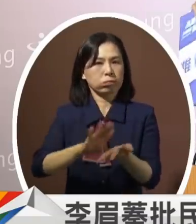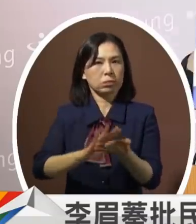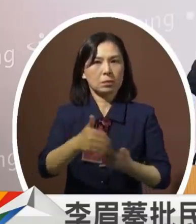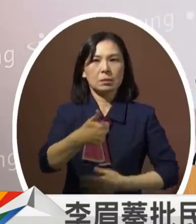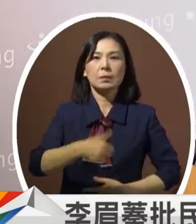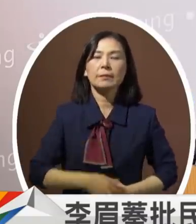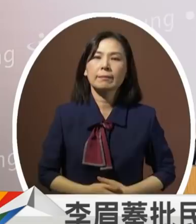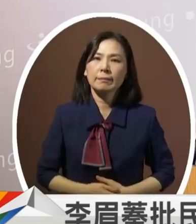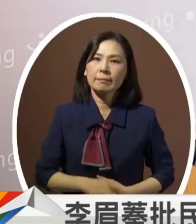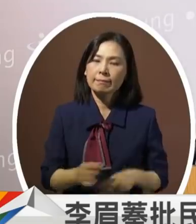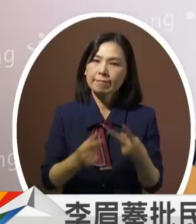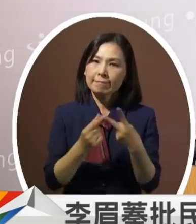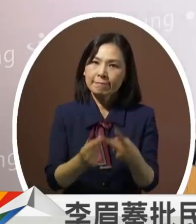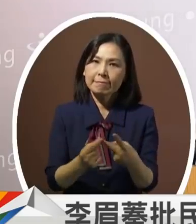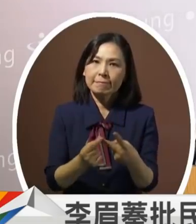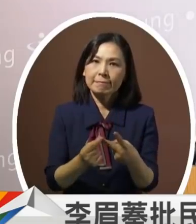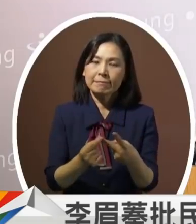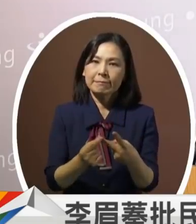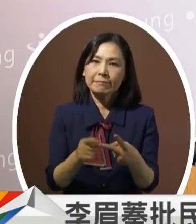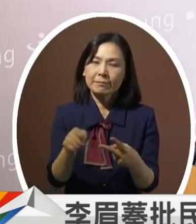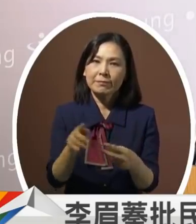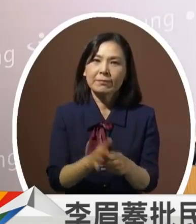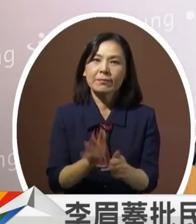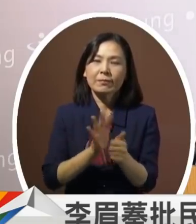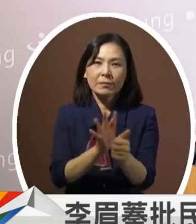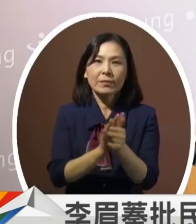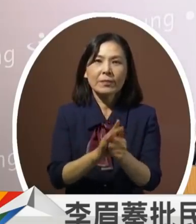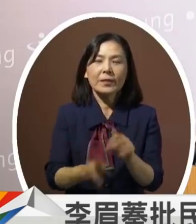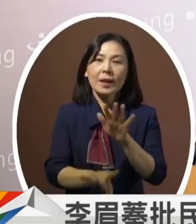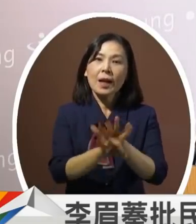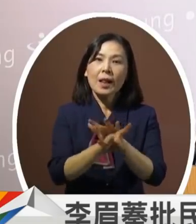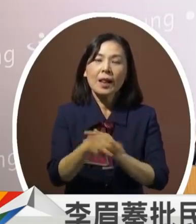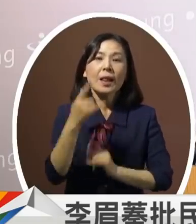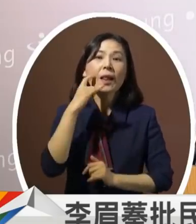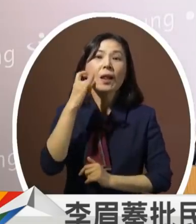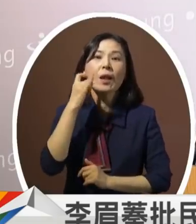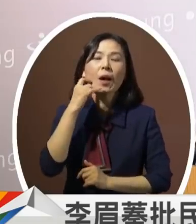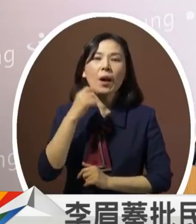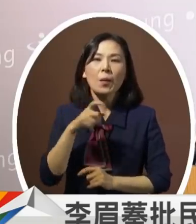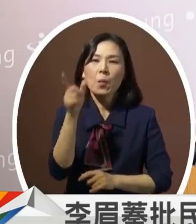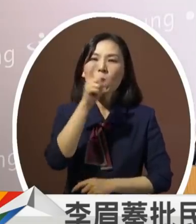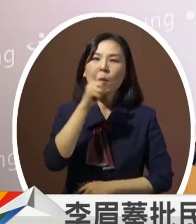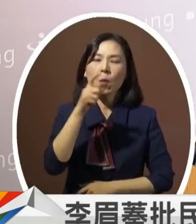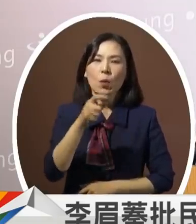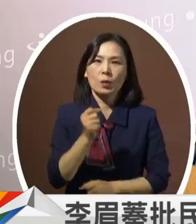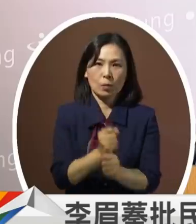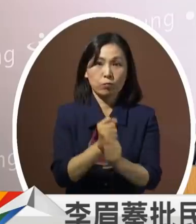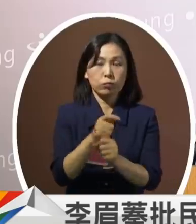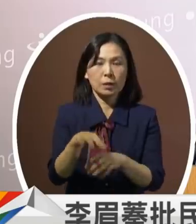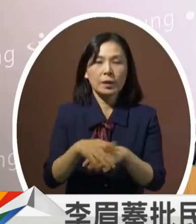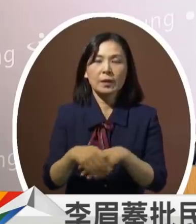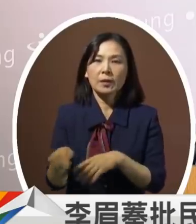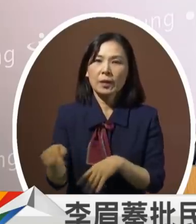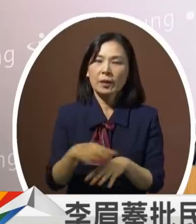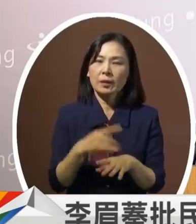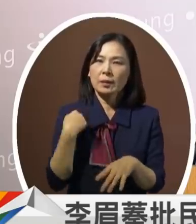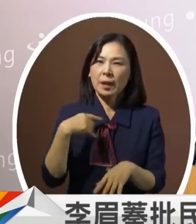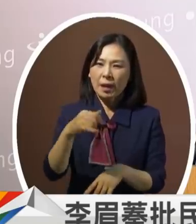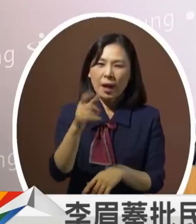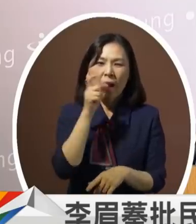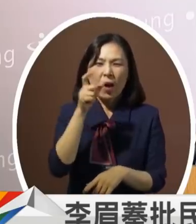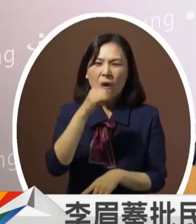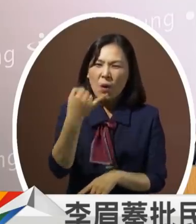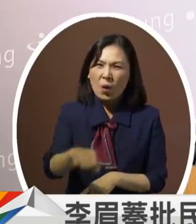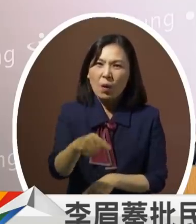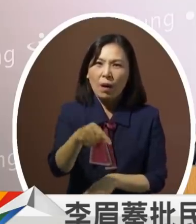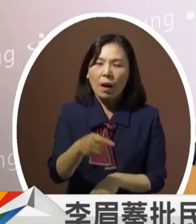动蓝母酒产业全球的烈酒市场消费达12兆台币这是很